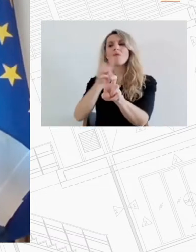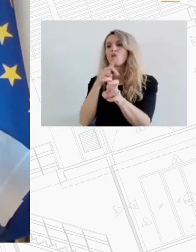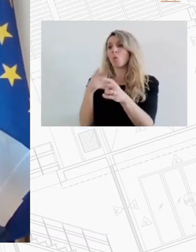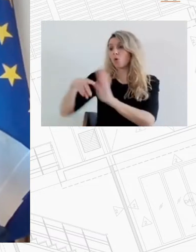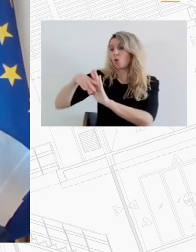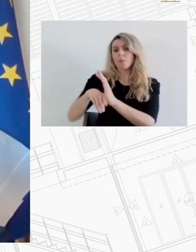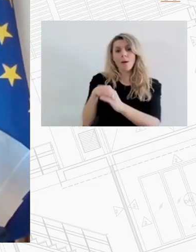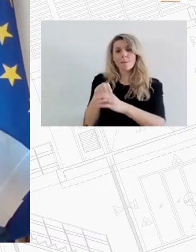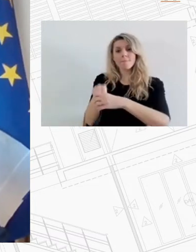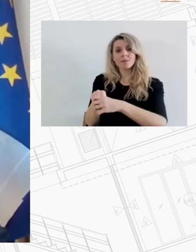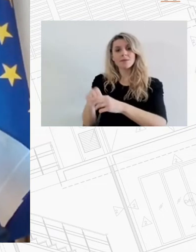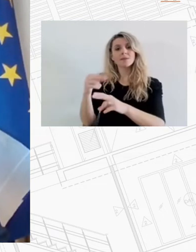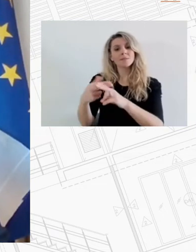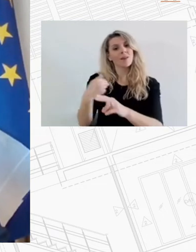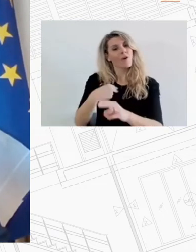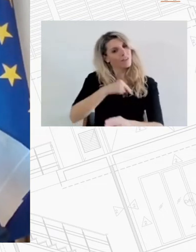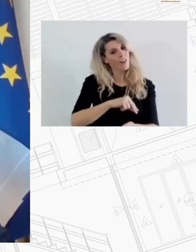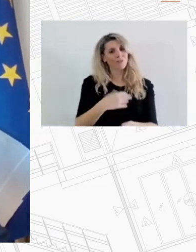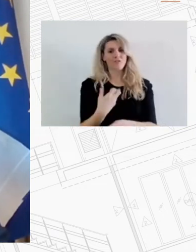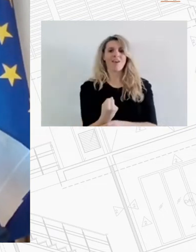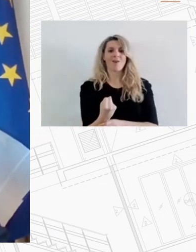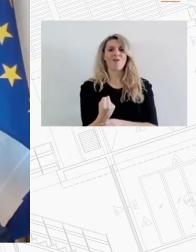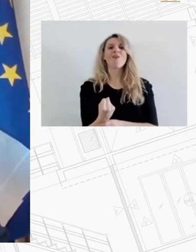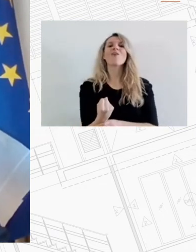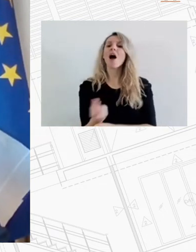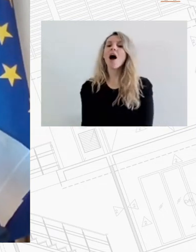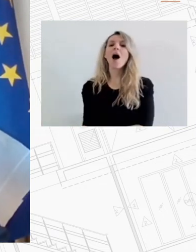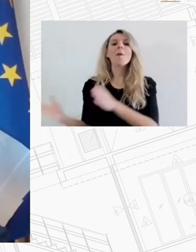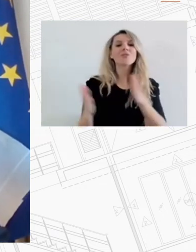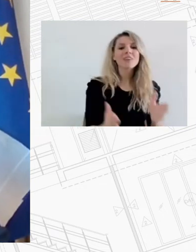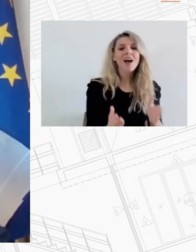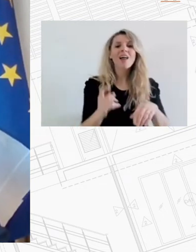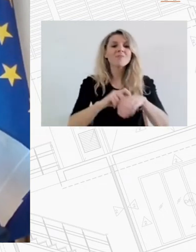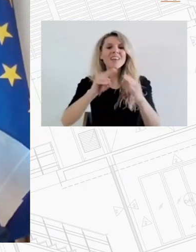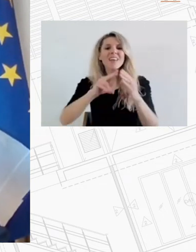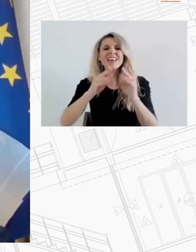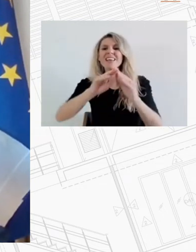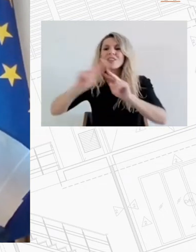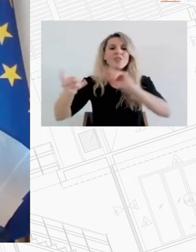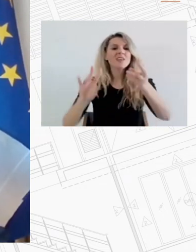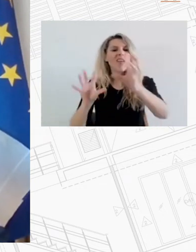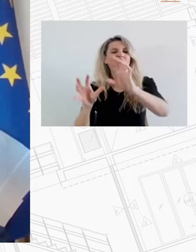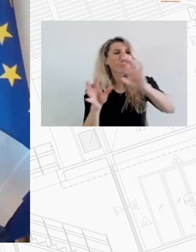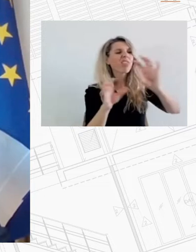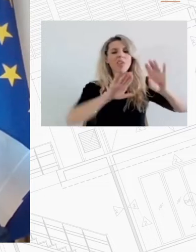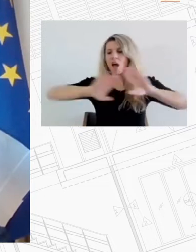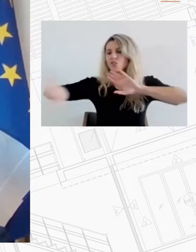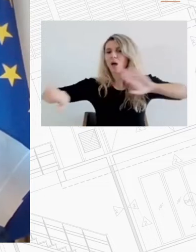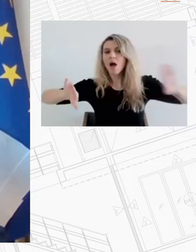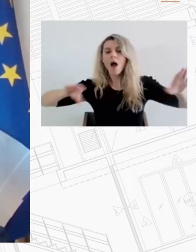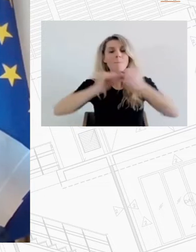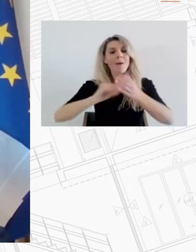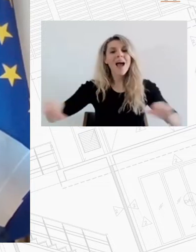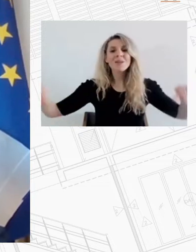ανασγονήσει θα δώσει ζωντάνια θα δώσει παλμό στις γειτονιές της πόλης που έχουν εγκαταλειφθεί και έχουμε